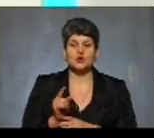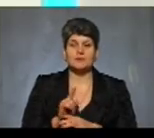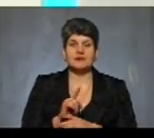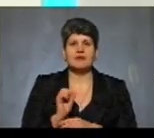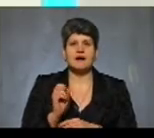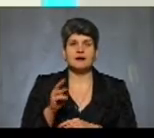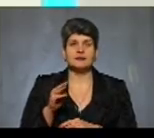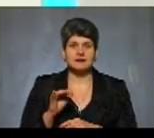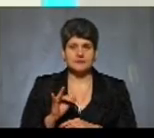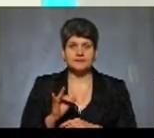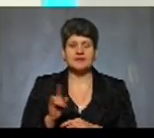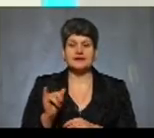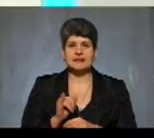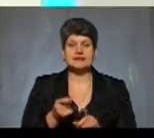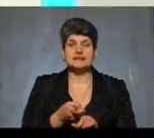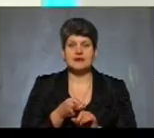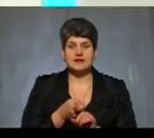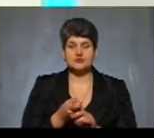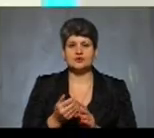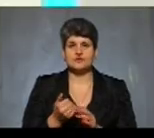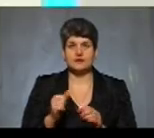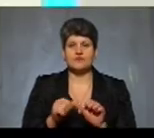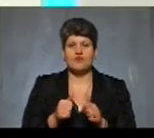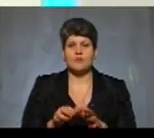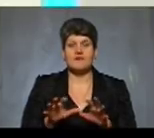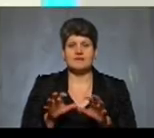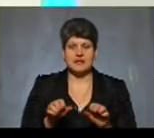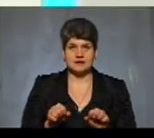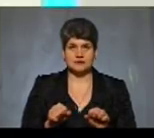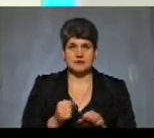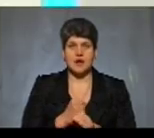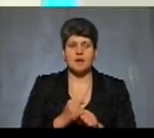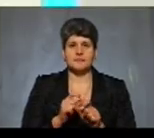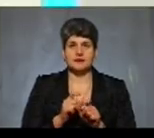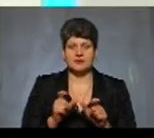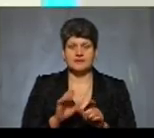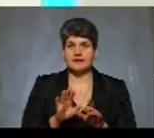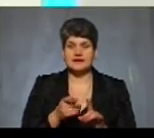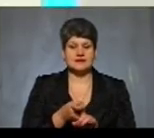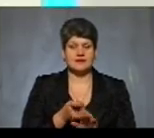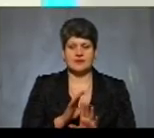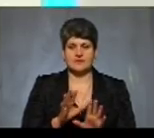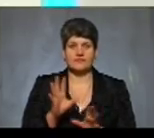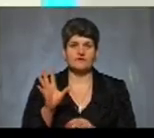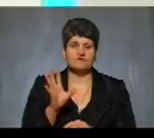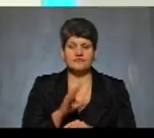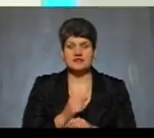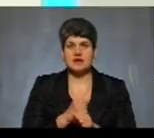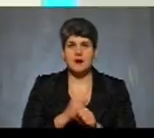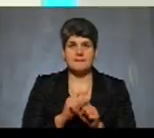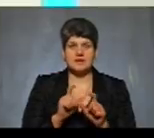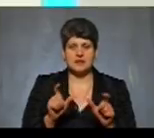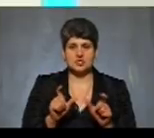акти. І залежність від форми власності аптечного закладу, це не залежить. Тобто, всі аптечні